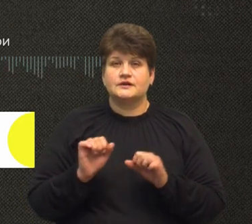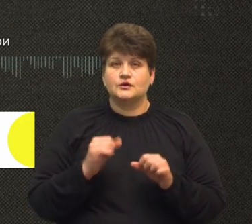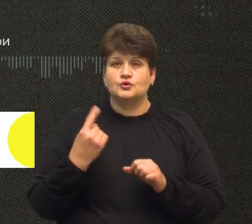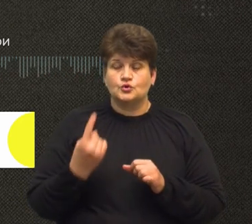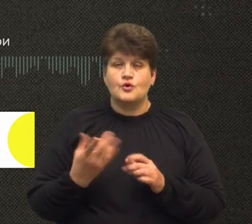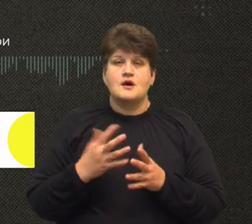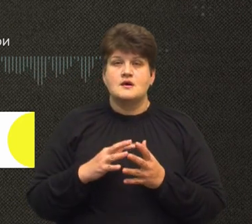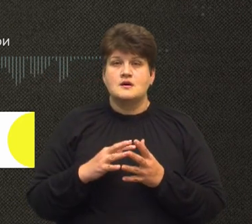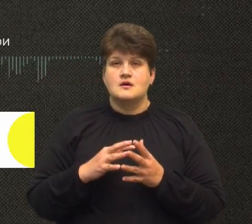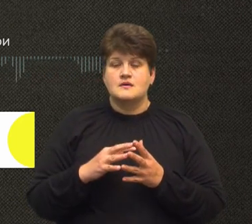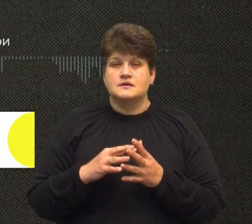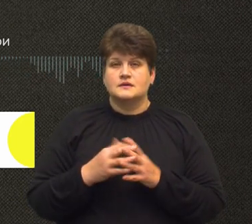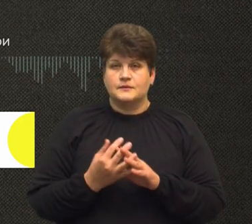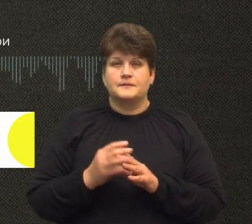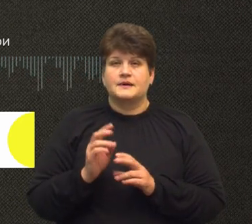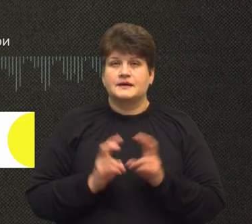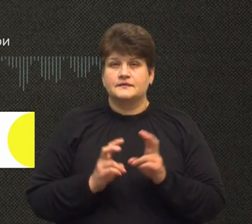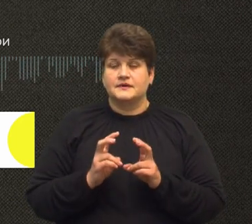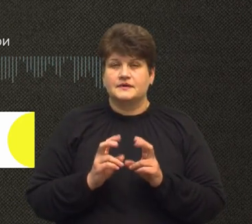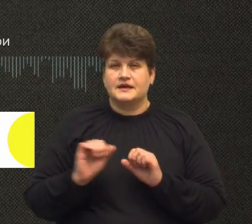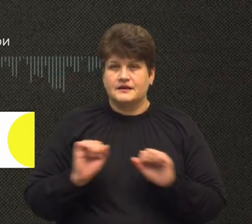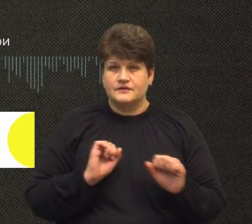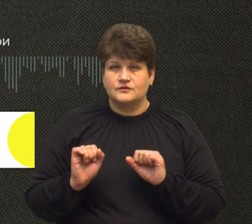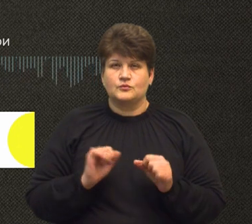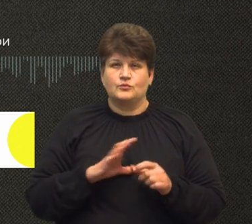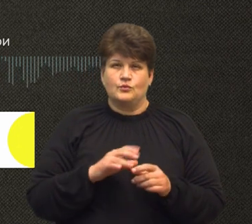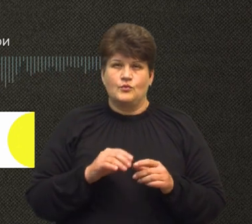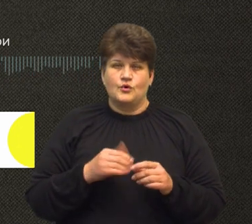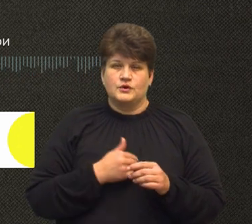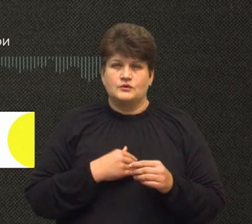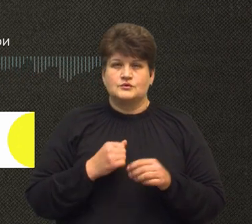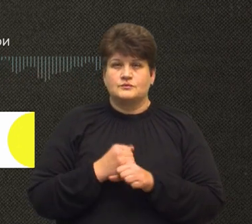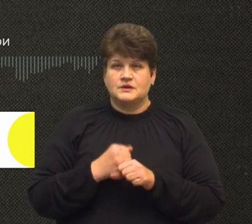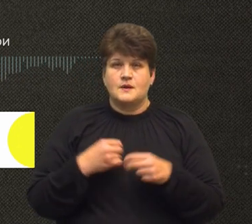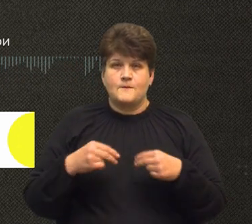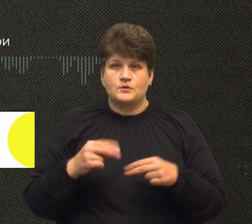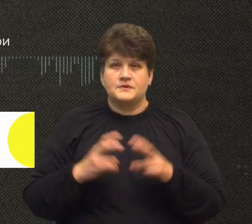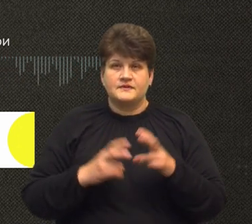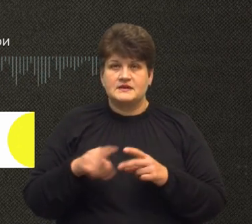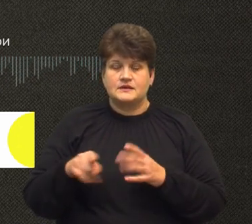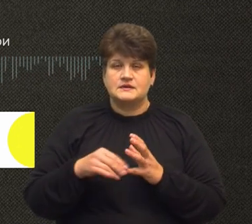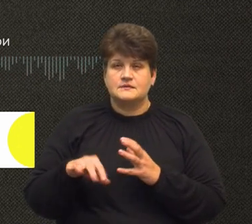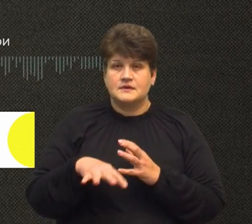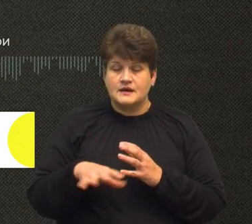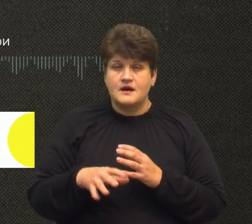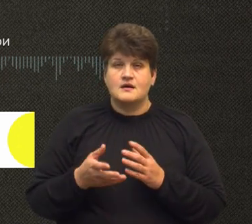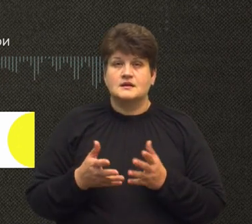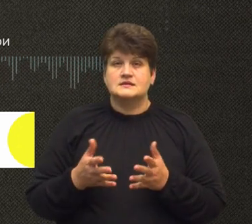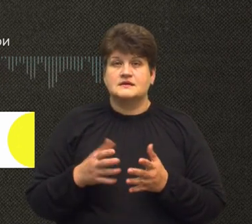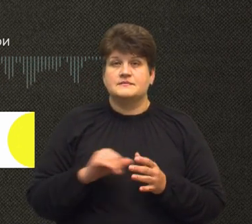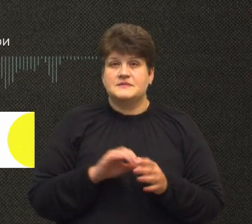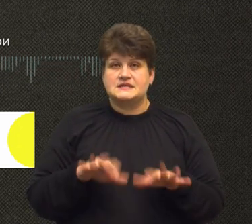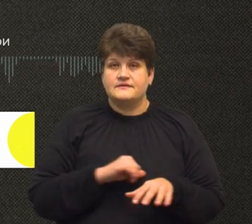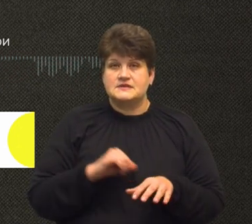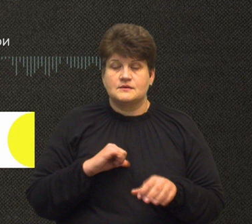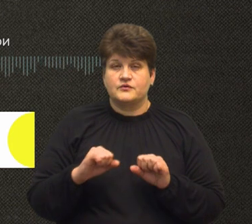підприємств Тернопільської області намагався провести продаж підприємства та належних йому земельних ділянок. Однак міжним та місцевим самоврядуванням виник